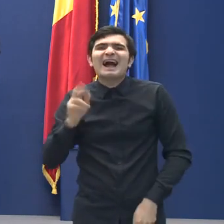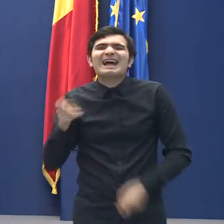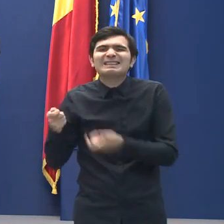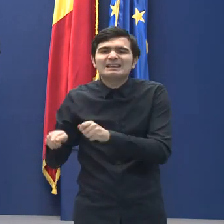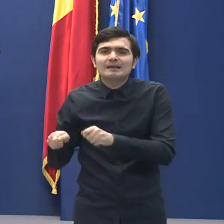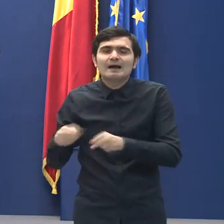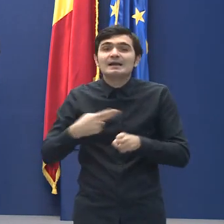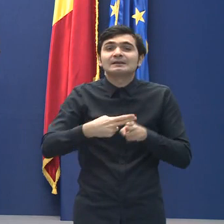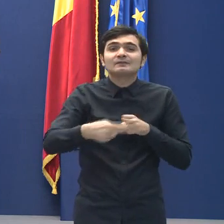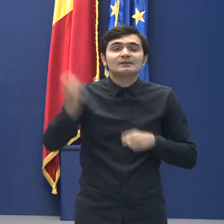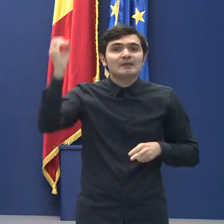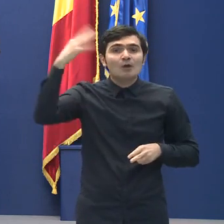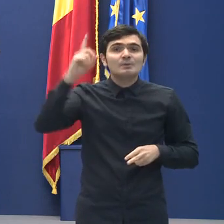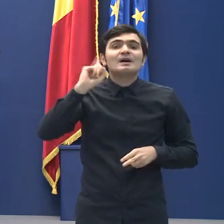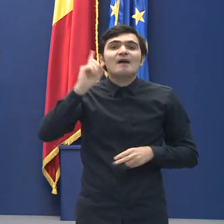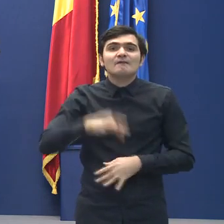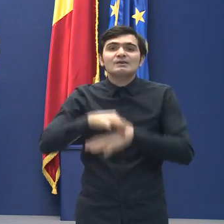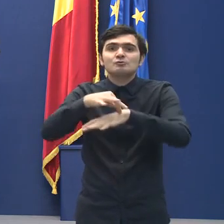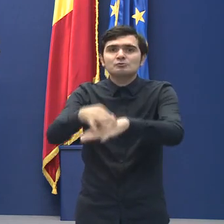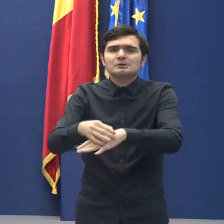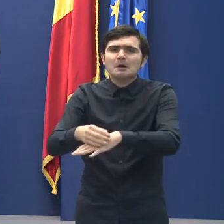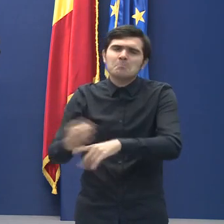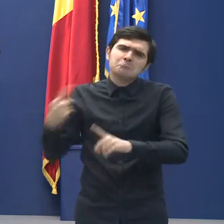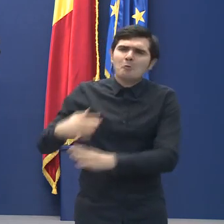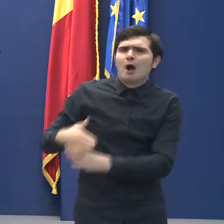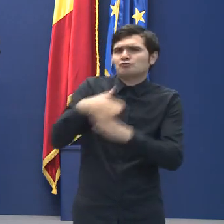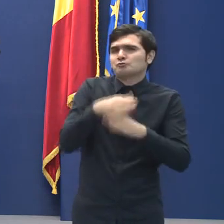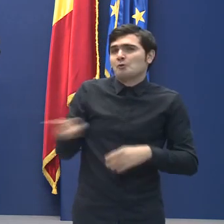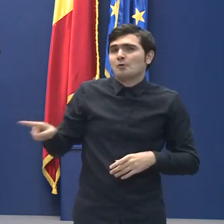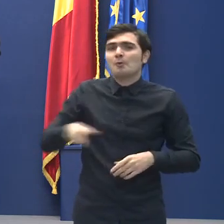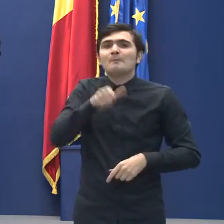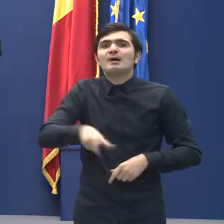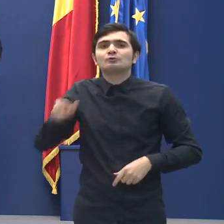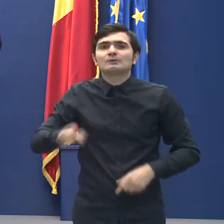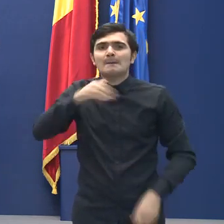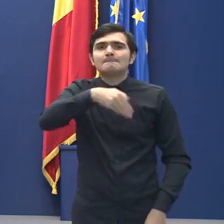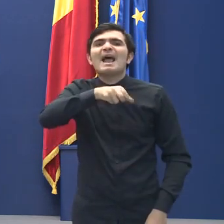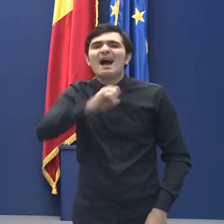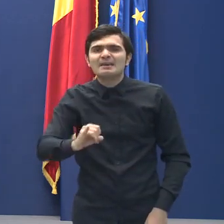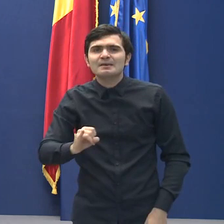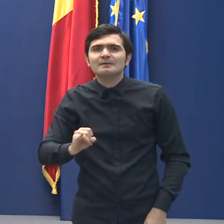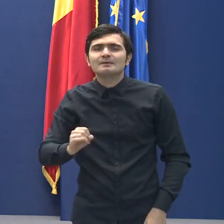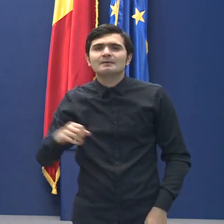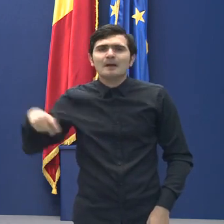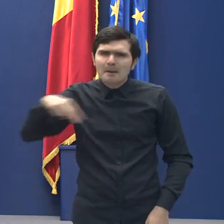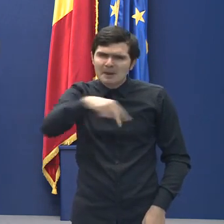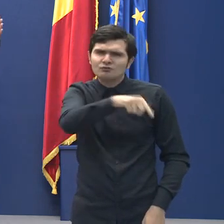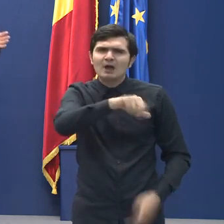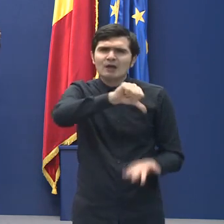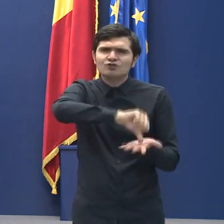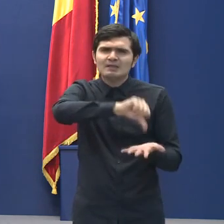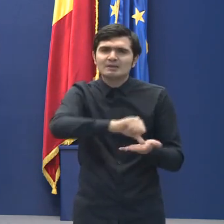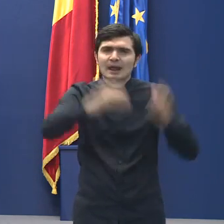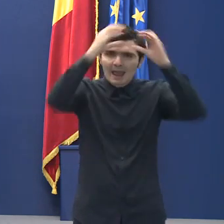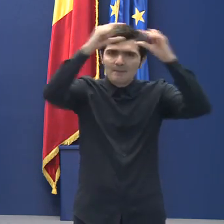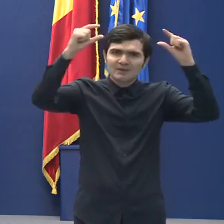Sfânta Lumină va fi dusă cu ajutorul personalului Ministerului Afacerilor Interne de la centrele episcopale la